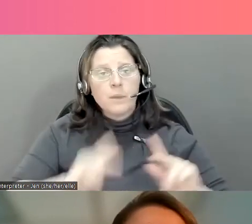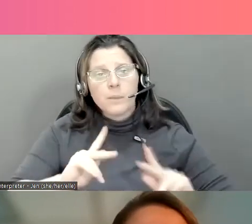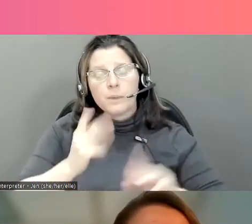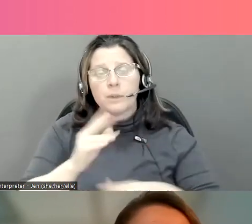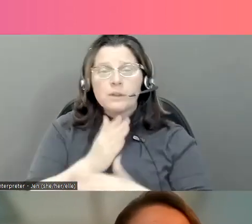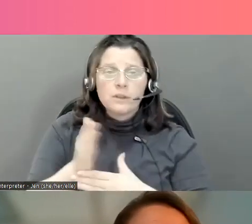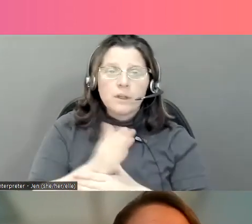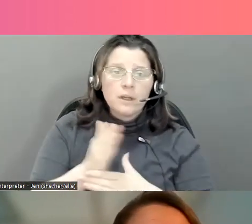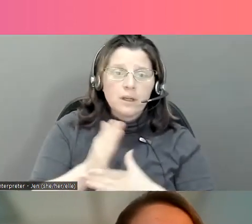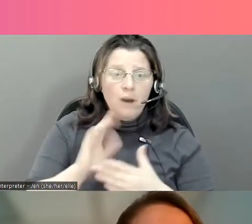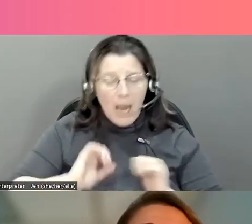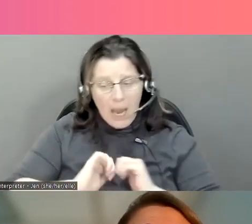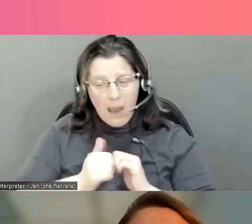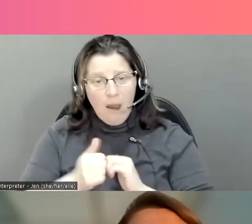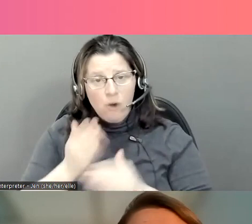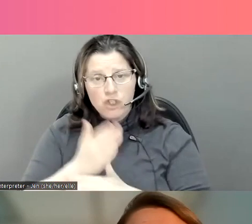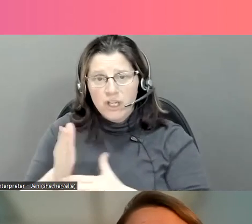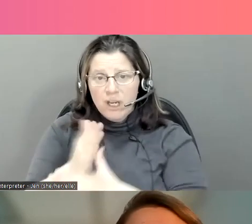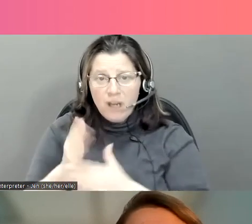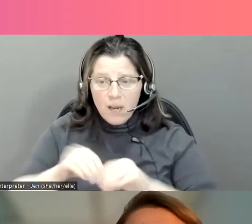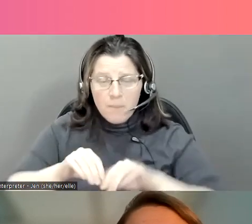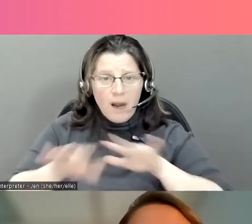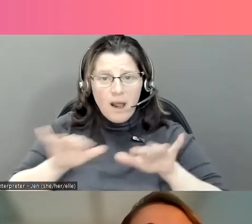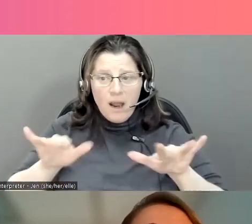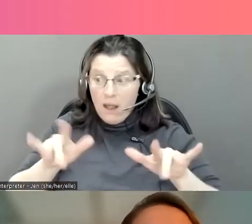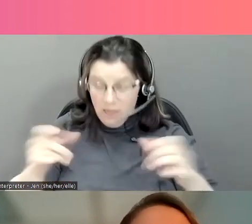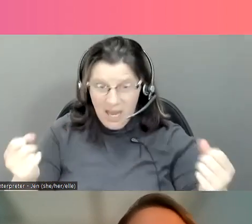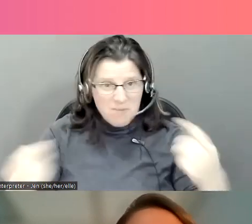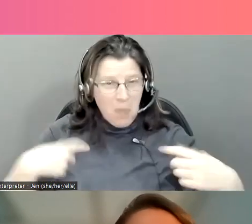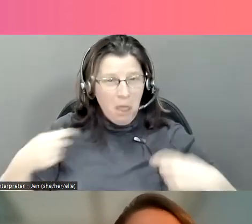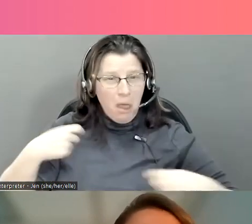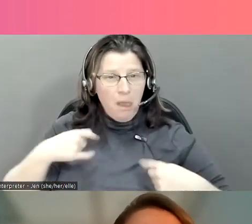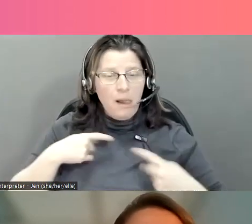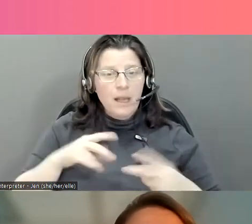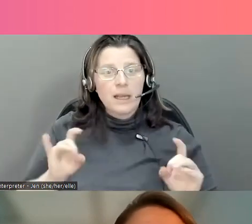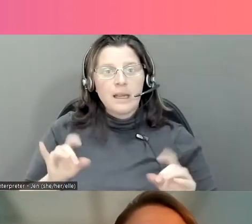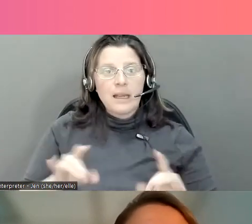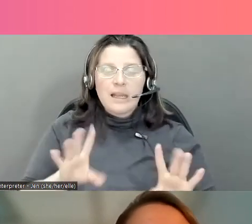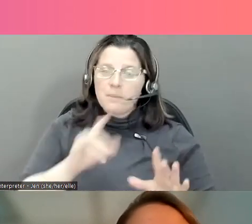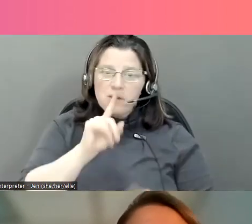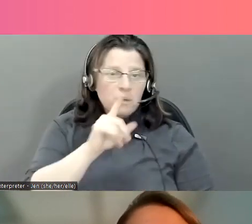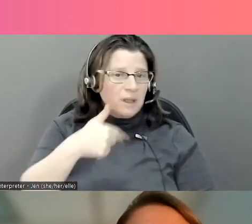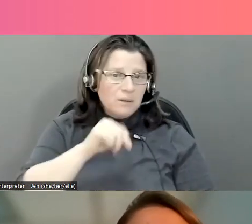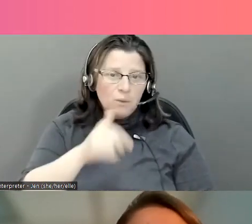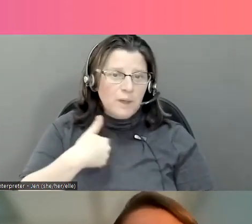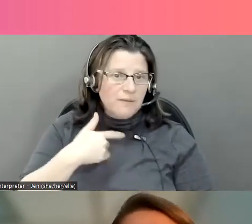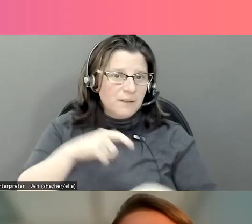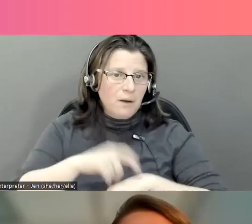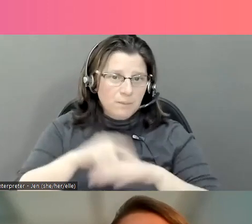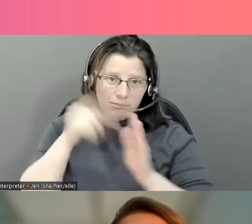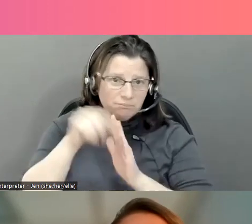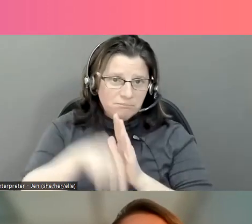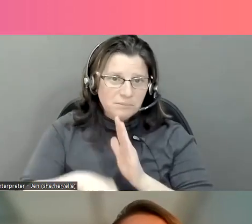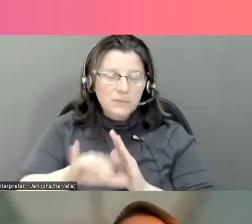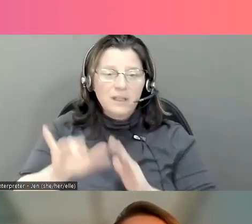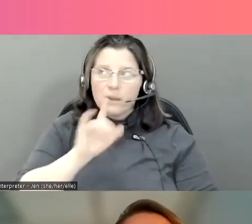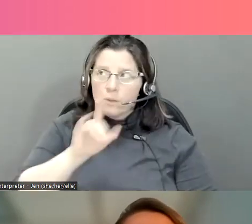je pourrais vous donner de personnes qui ont partagé des vidéos et où il y a eu des messages discriminatoires sur Snapchat et Instagram. Mais je n'ai pas